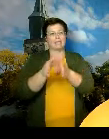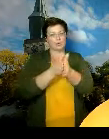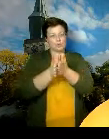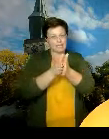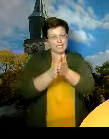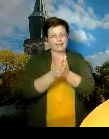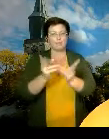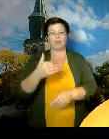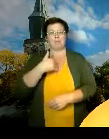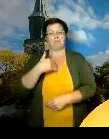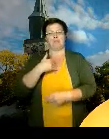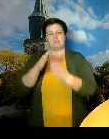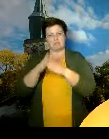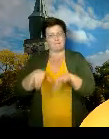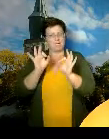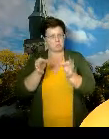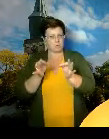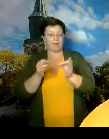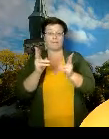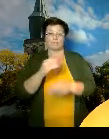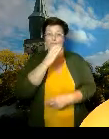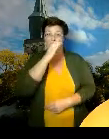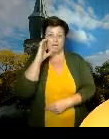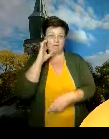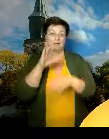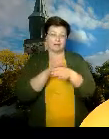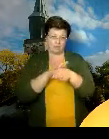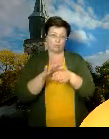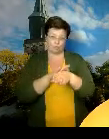tarvittaessa sitten maskien käyttö.